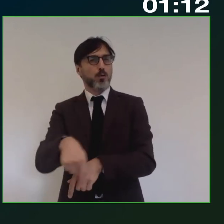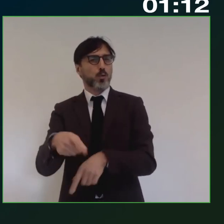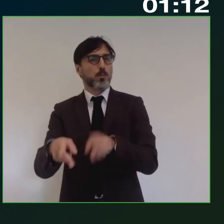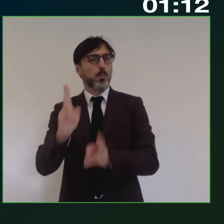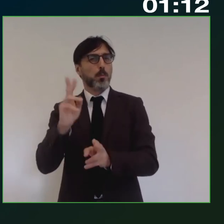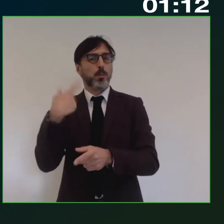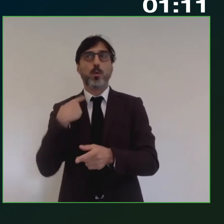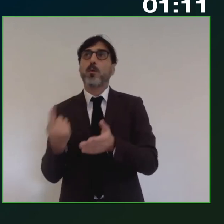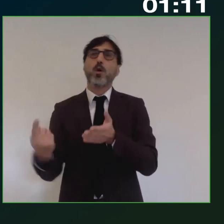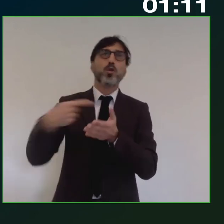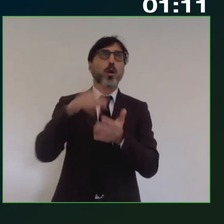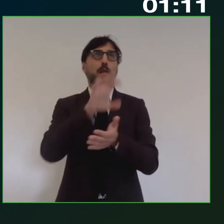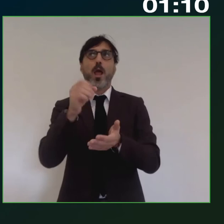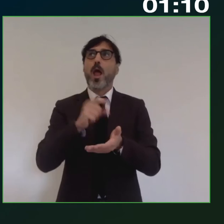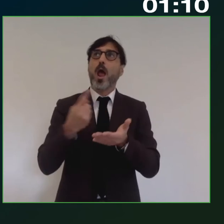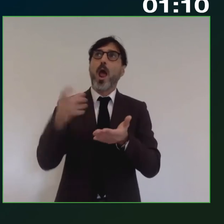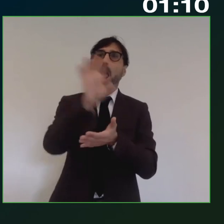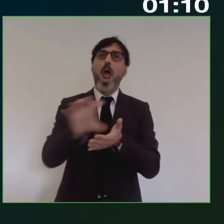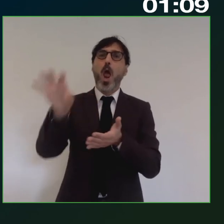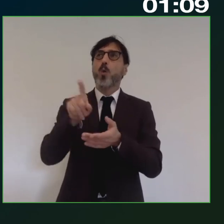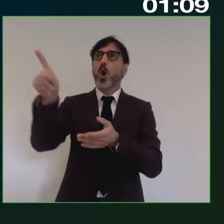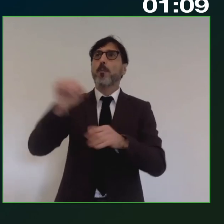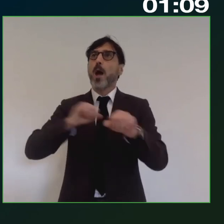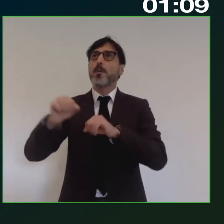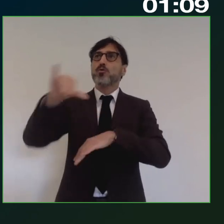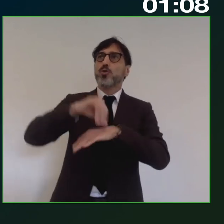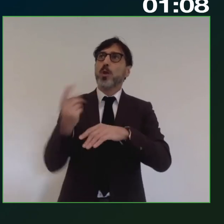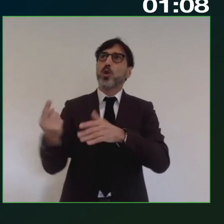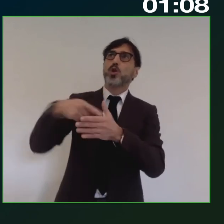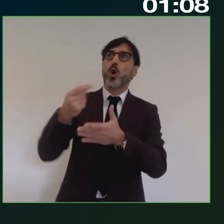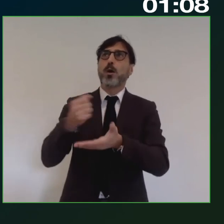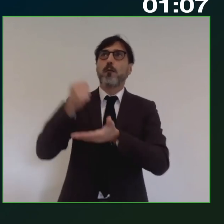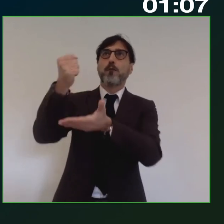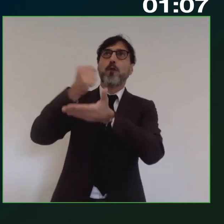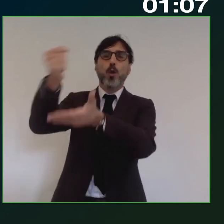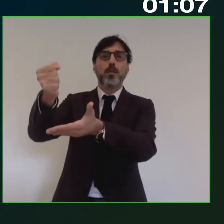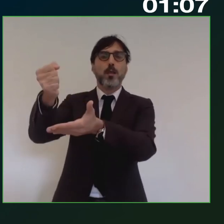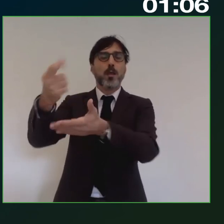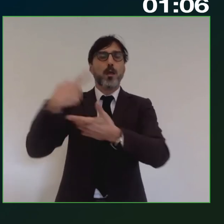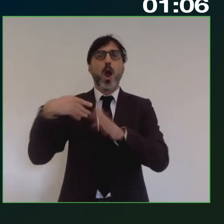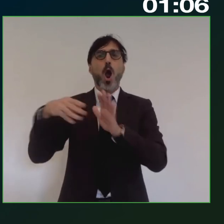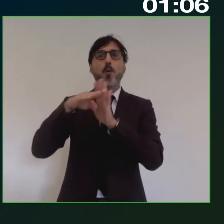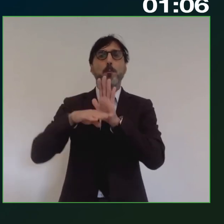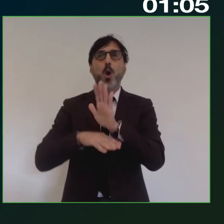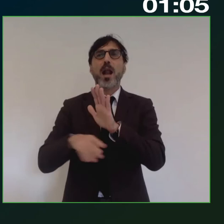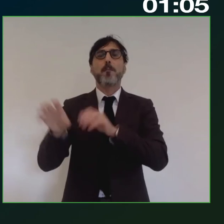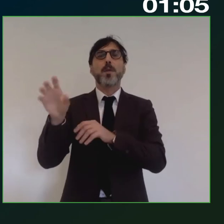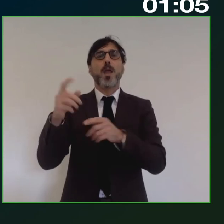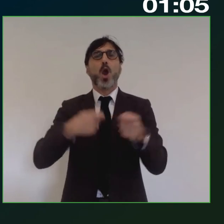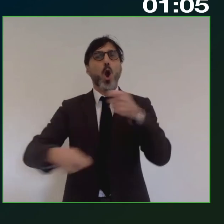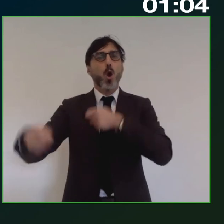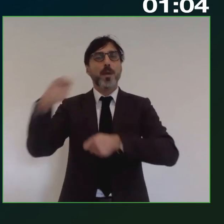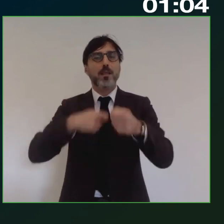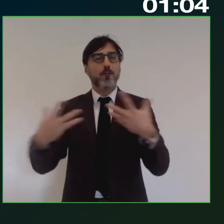tornati in Europa alle amministrazioni centrali talvolta sono state reindirizzate nei programmi operativi complementari nei fondi